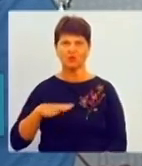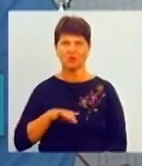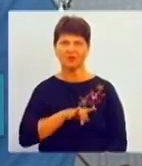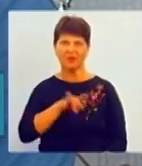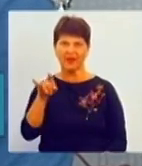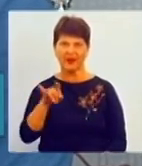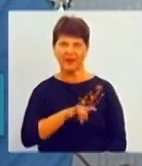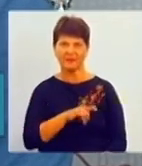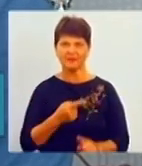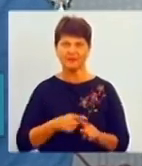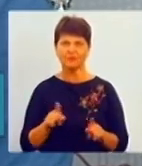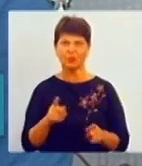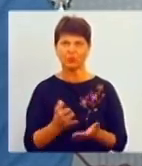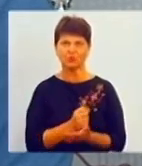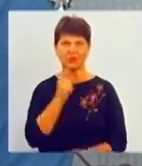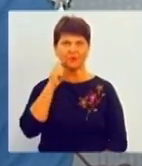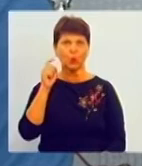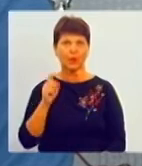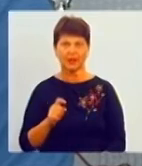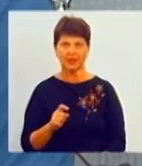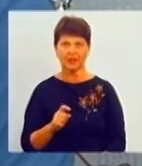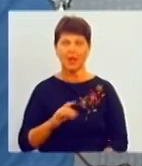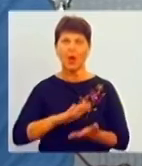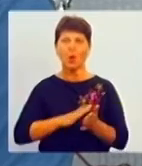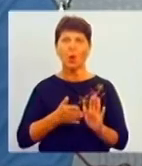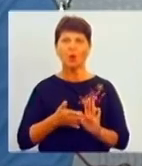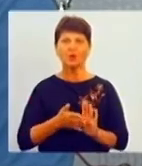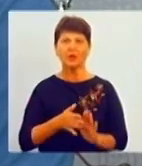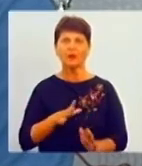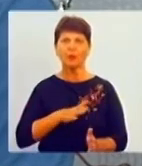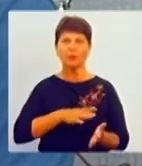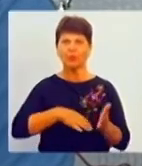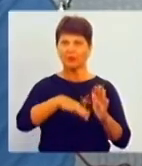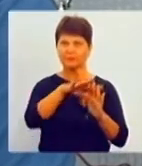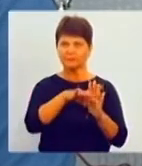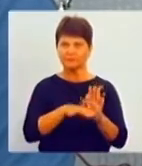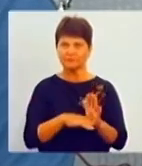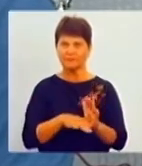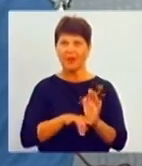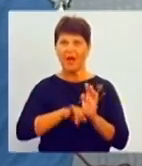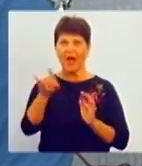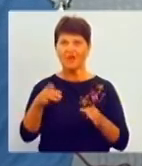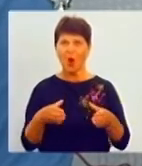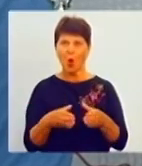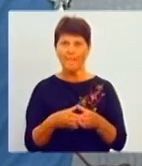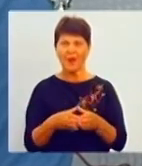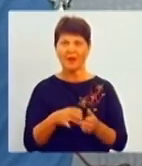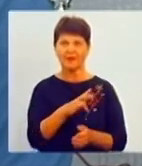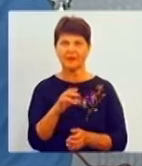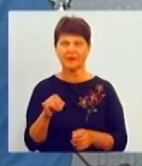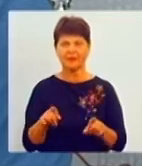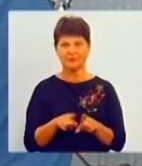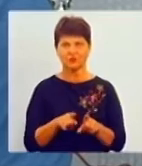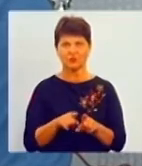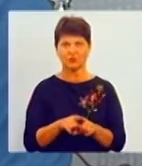тому що що зараз виходить в Україні, що ті контракти, які були підписані туроператором, з авіаккомпаніями, все-таки авіаккомпанії належним